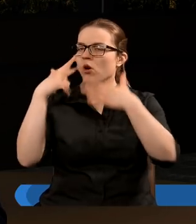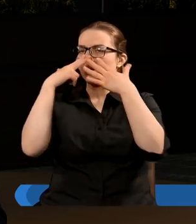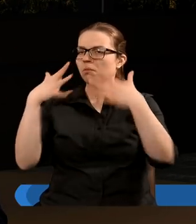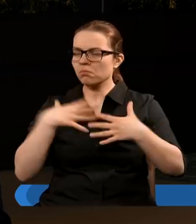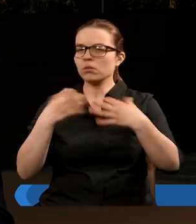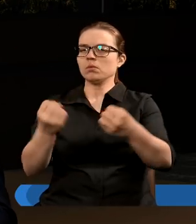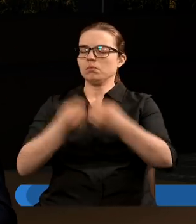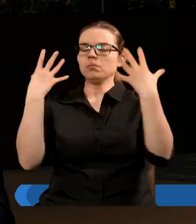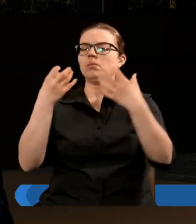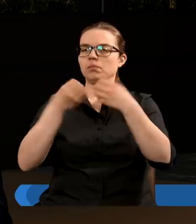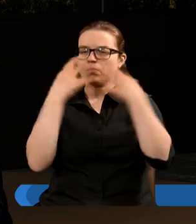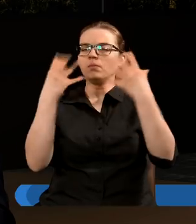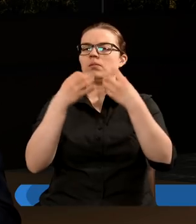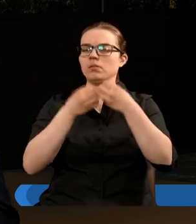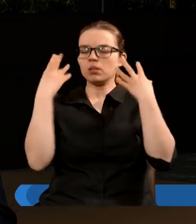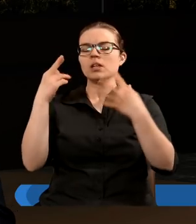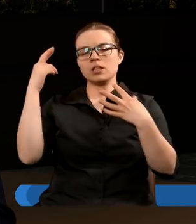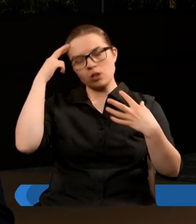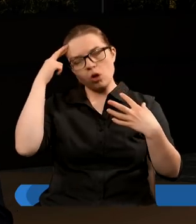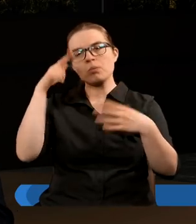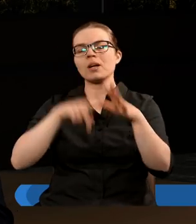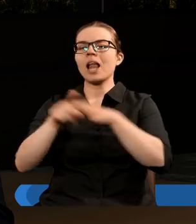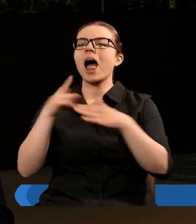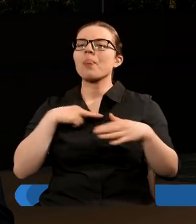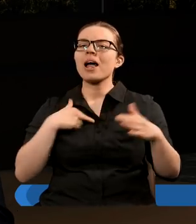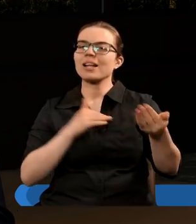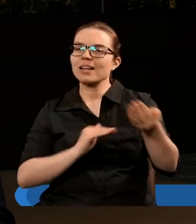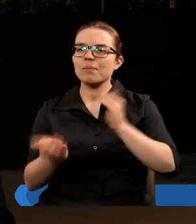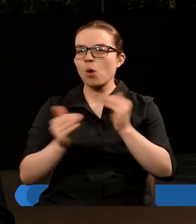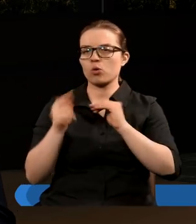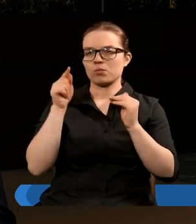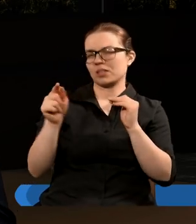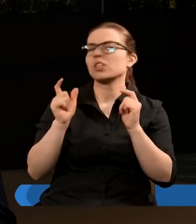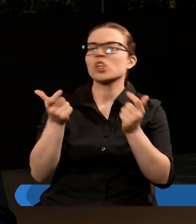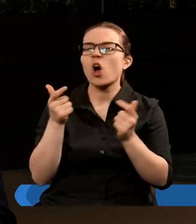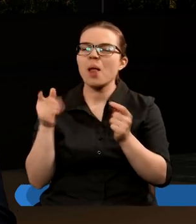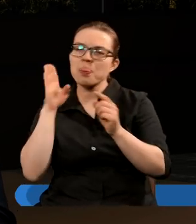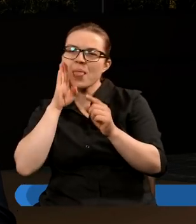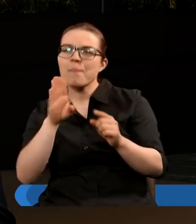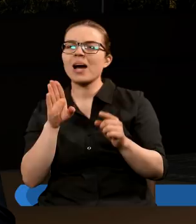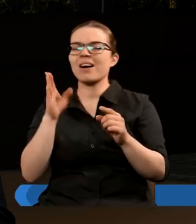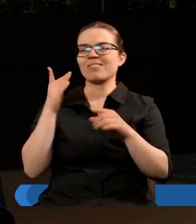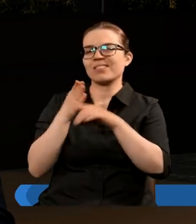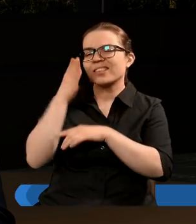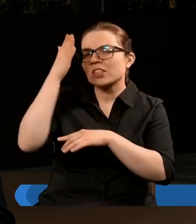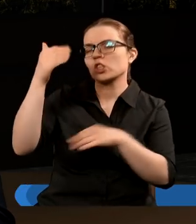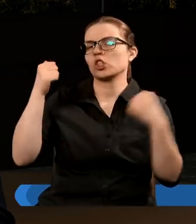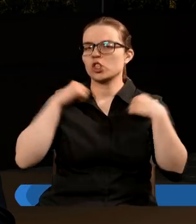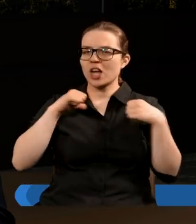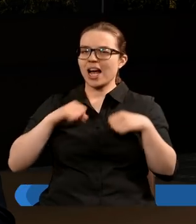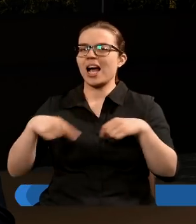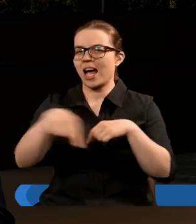jawnej i zrozumiałe dla nas sposób, co tak naprawdę czeka tą